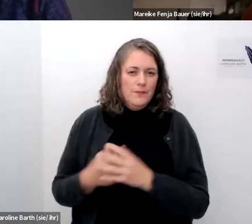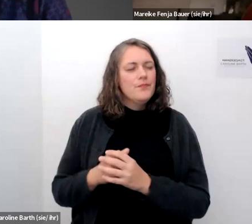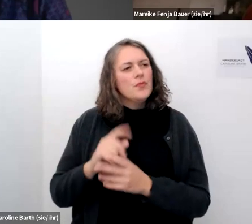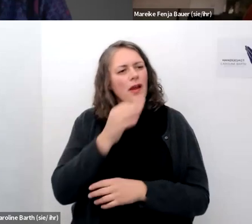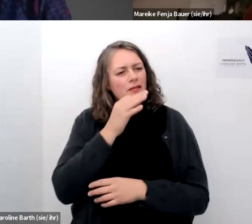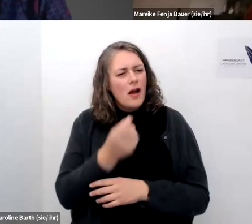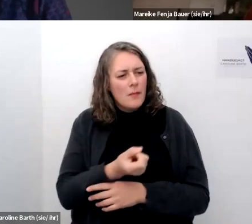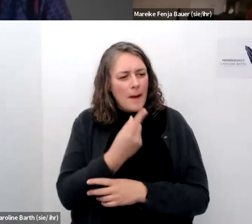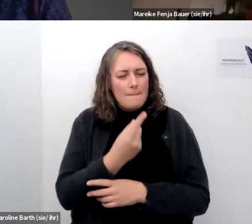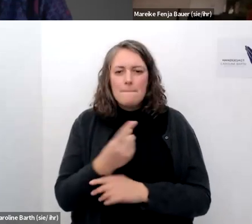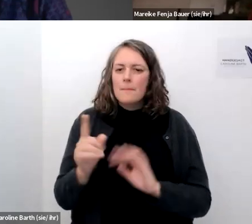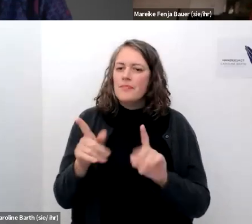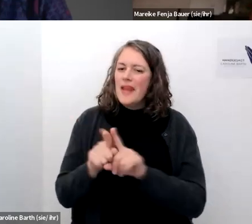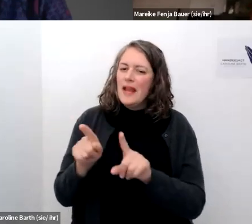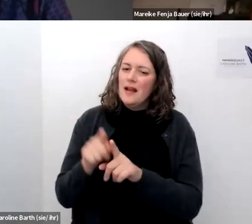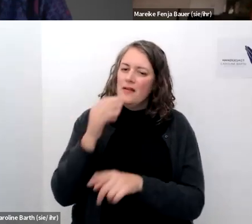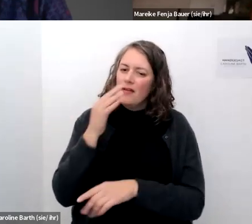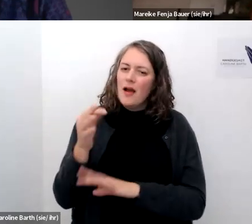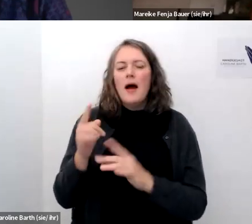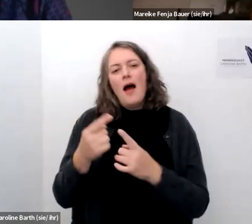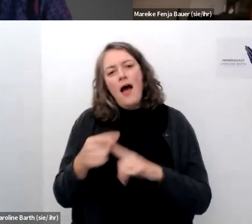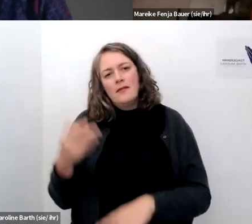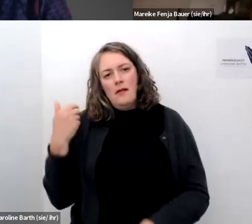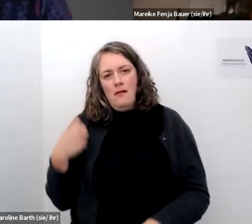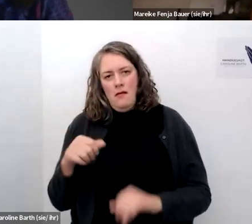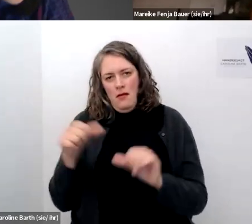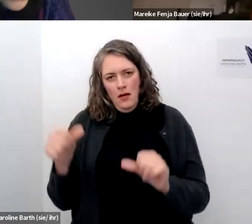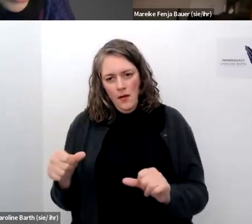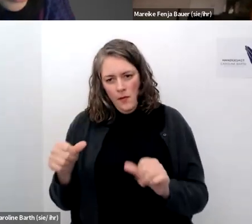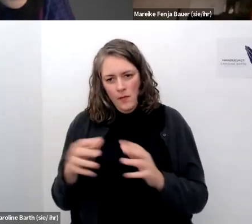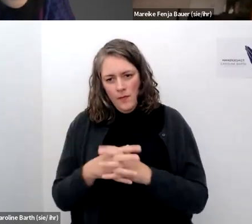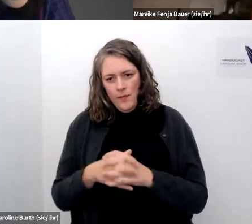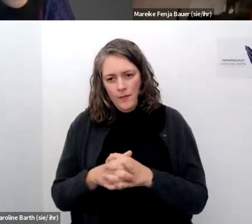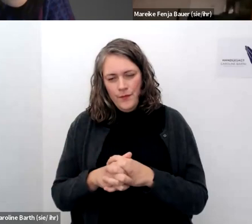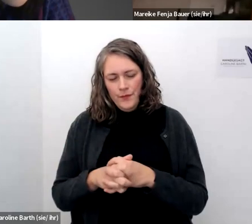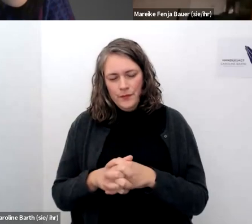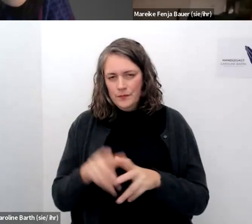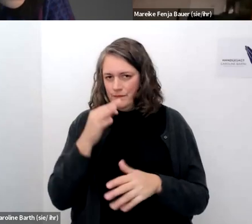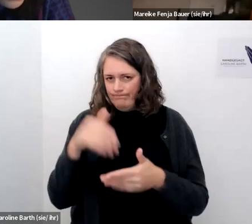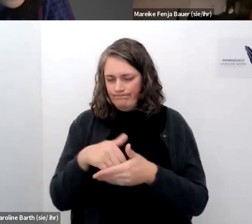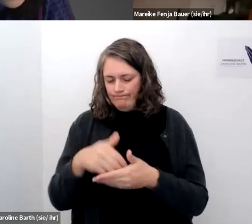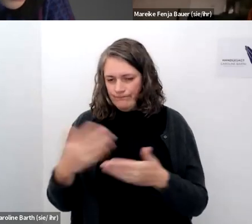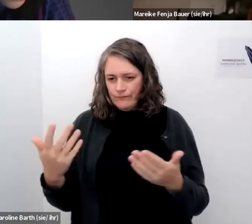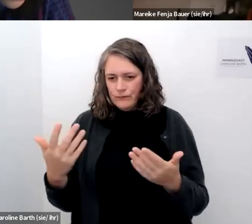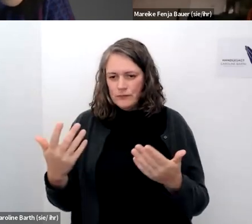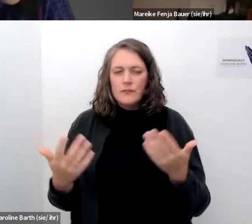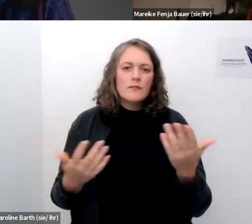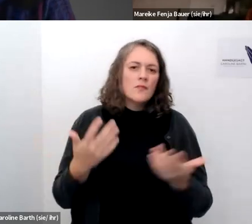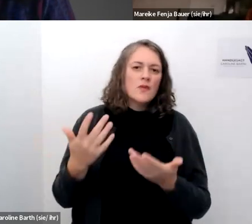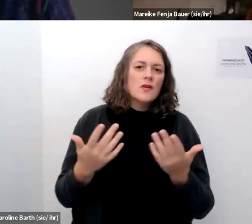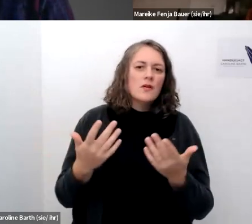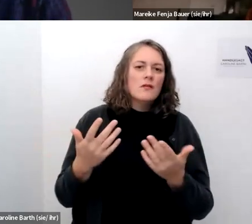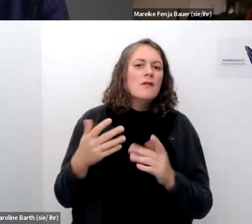ähnlich ist aber nochmal eine andere richtung geht und zwar inwiefern antifeministische